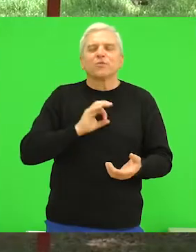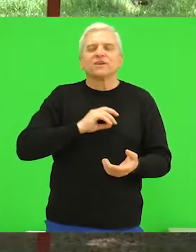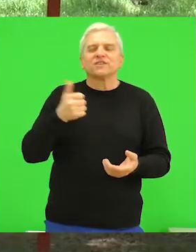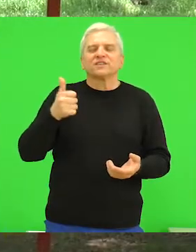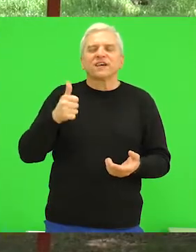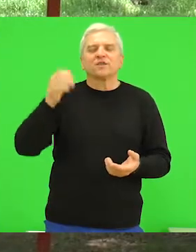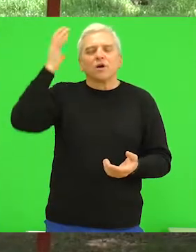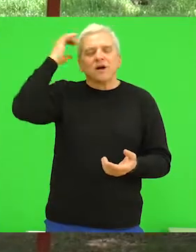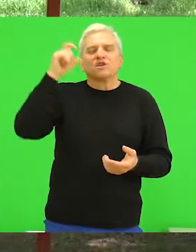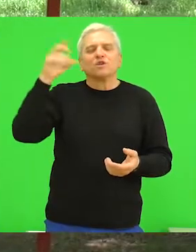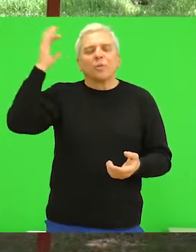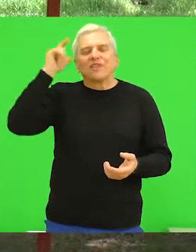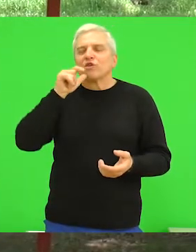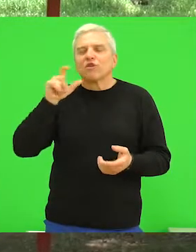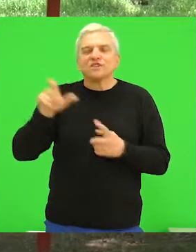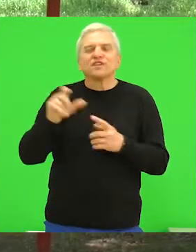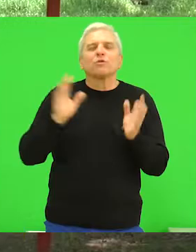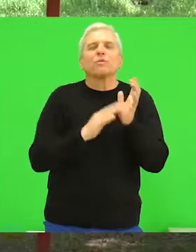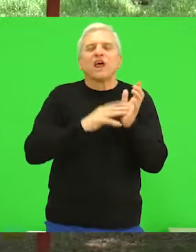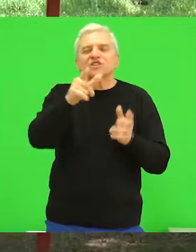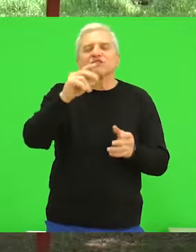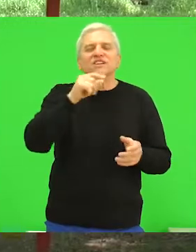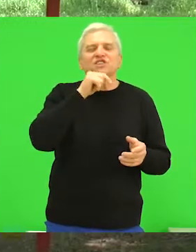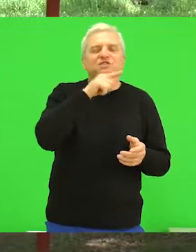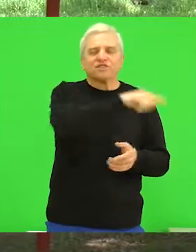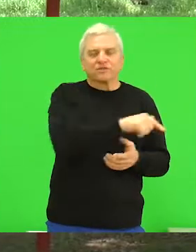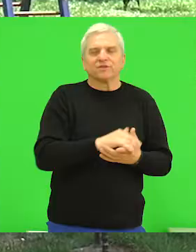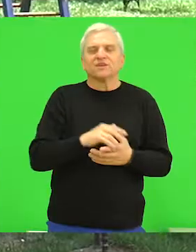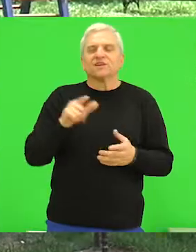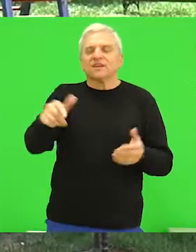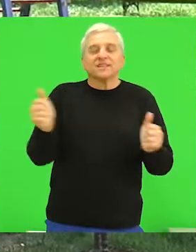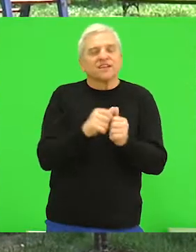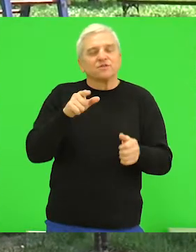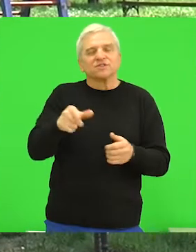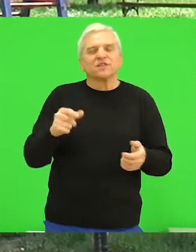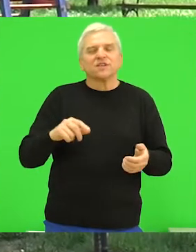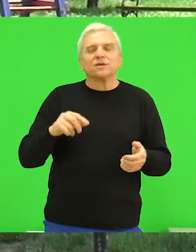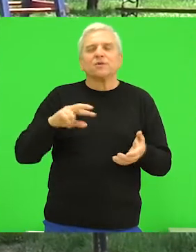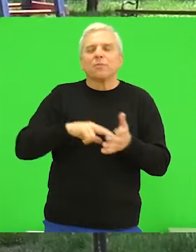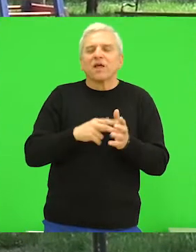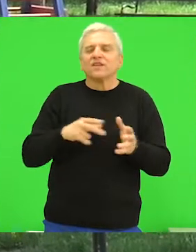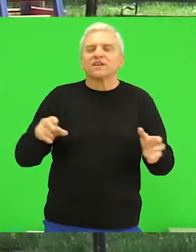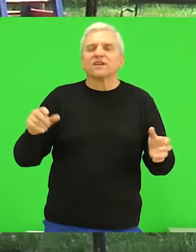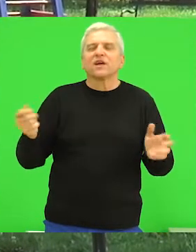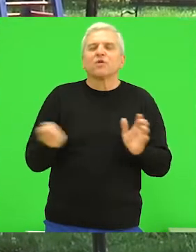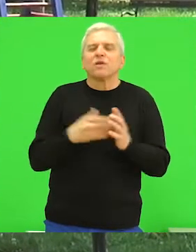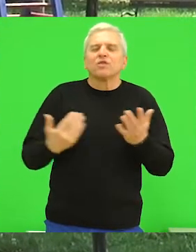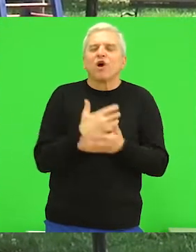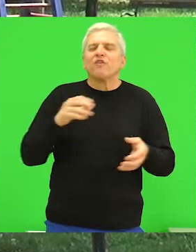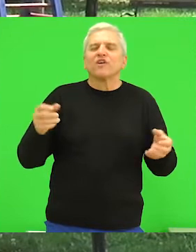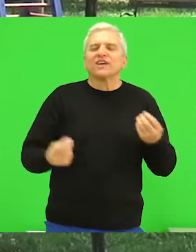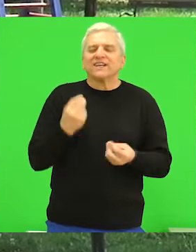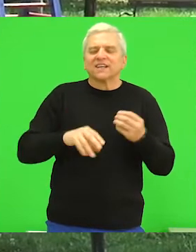Bečeju i pojedno u Bačkom Petrovom selu Mileševu i Radičeviću. Pored toga predviđena je i nabavka novog